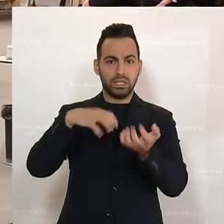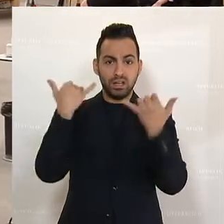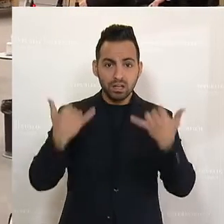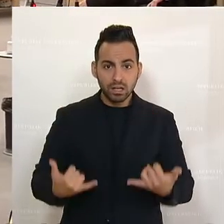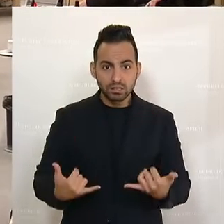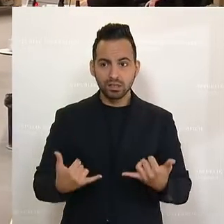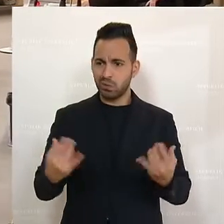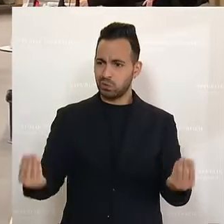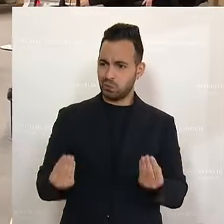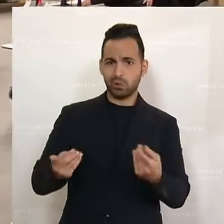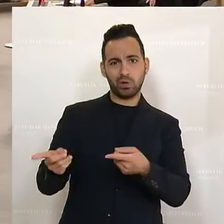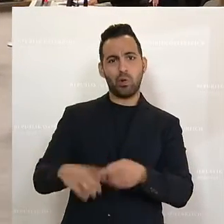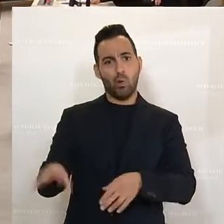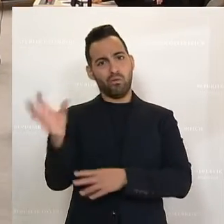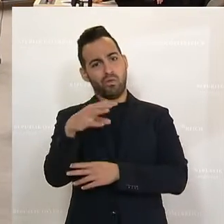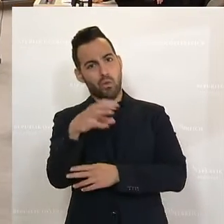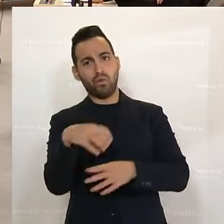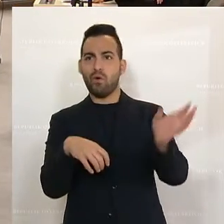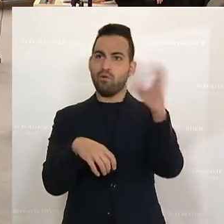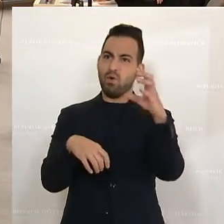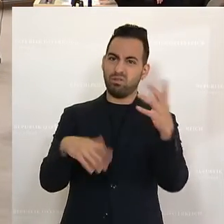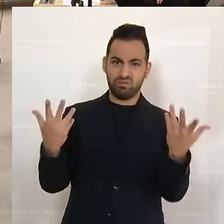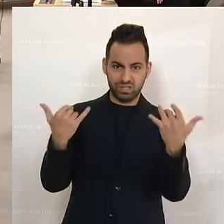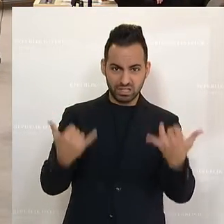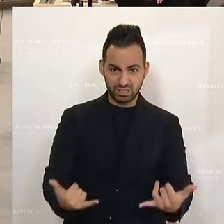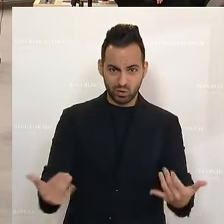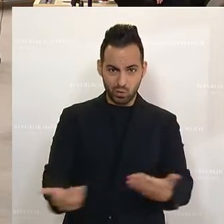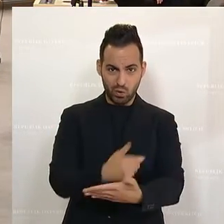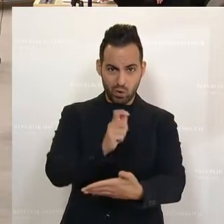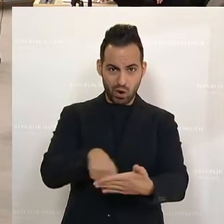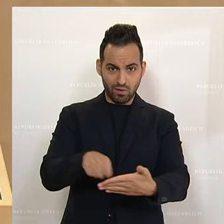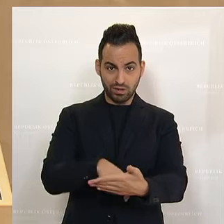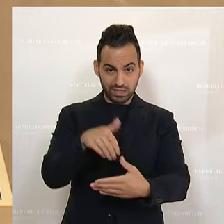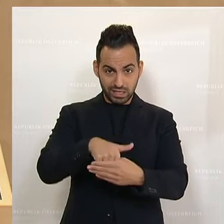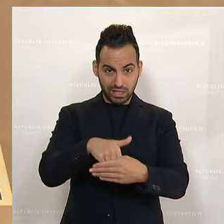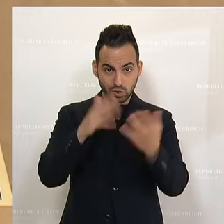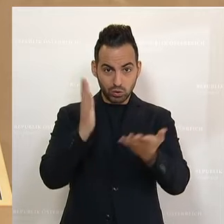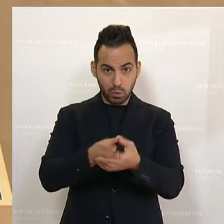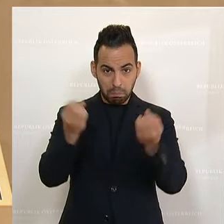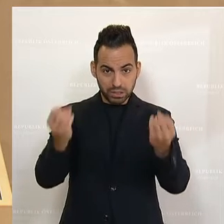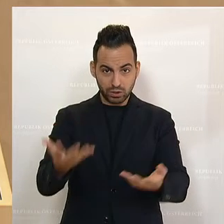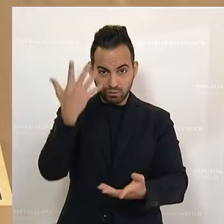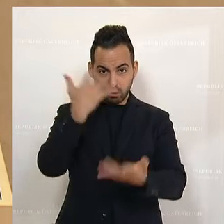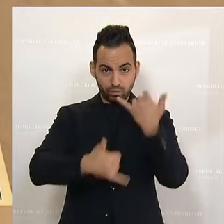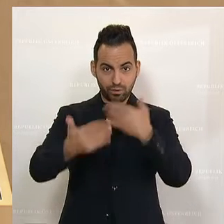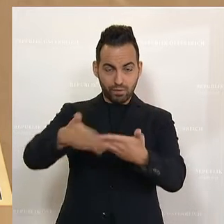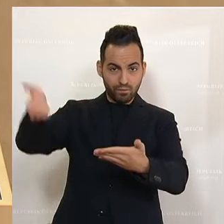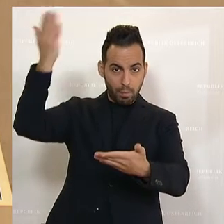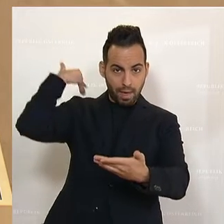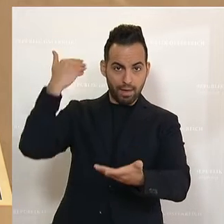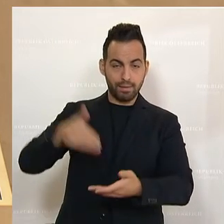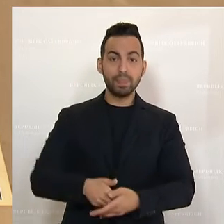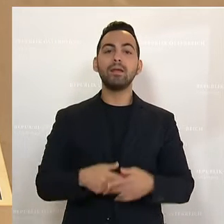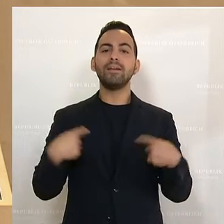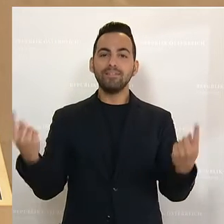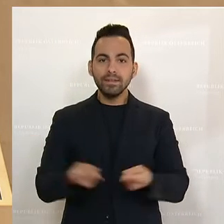nämlich wegen reinen Vorwürfen über Dinge, die im Übrigen über fünf Jahre zurückliegen. Was wir